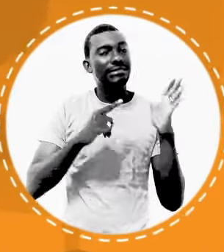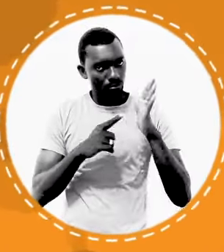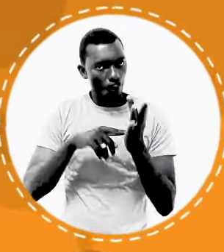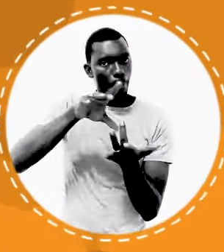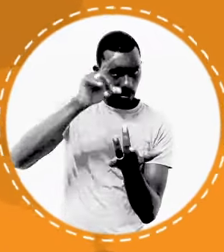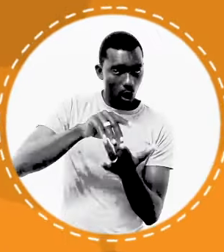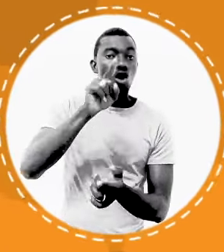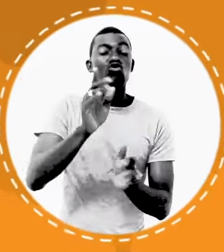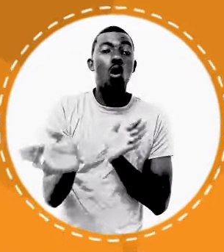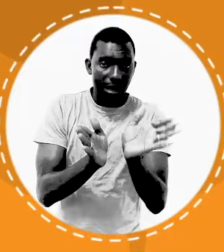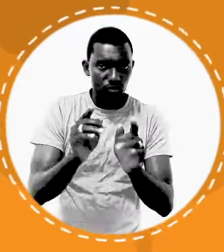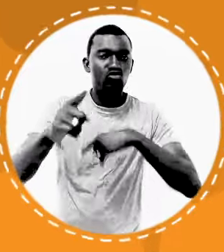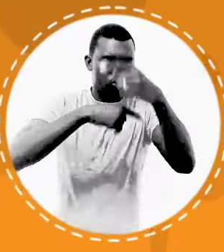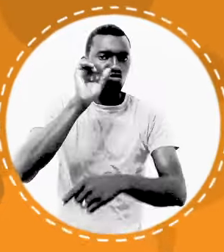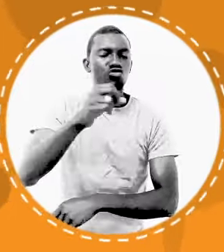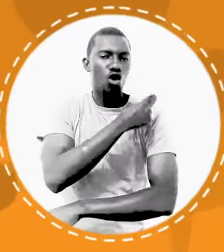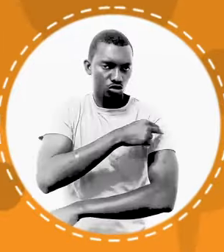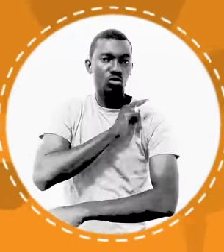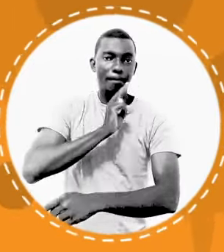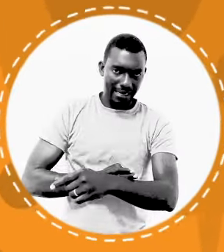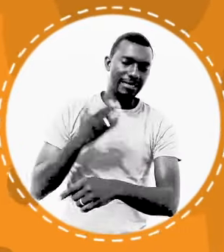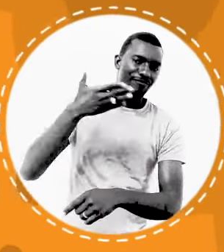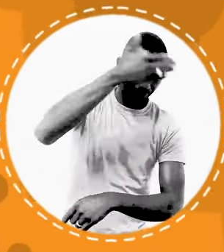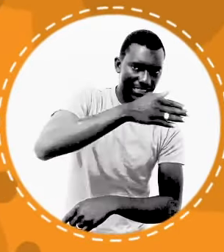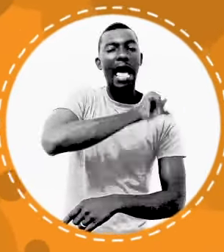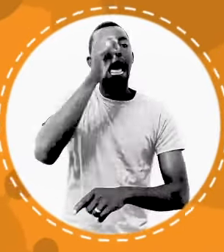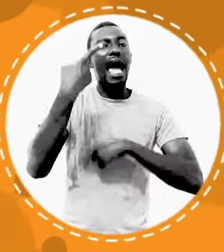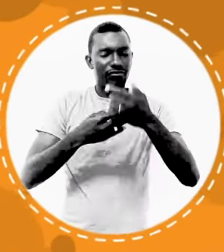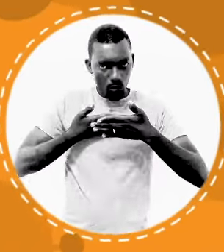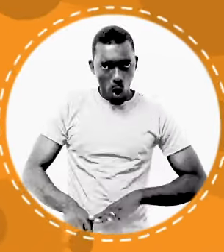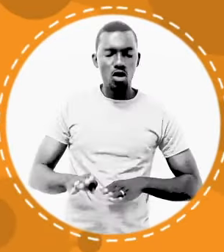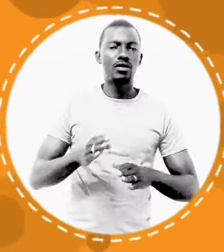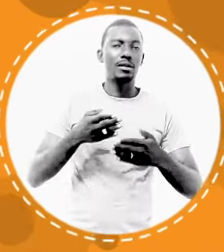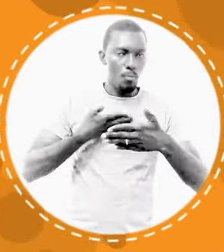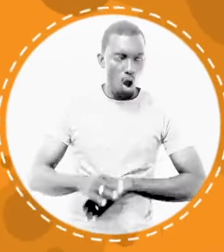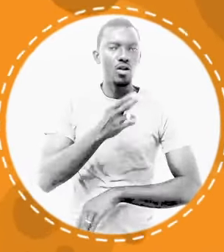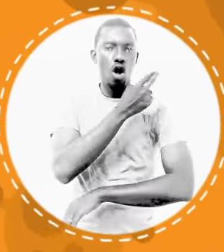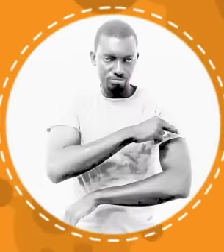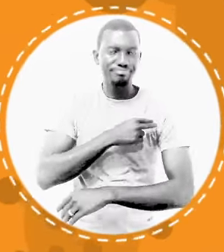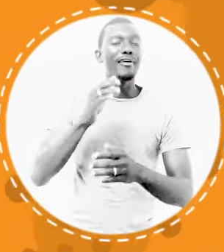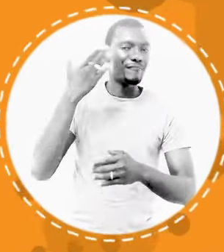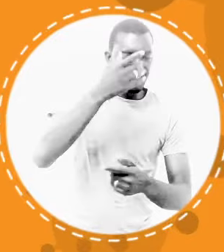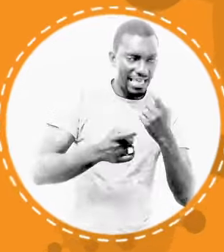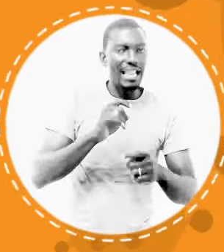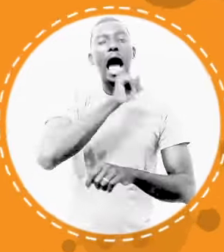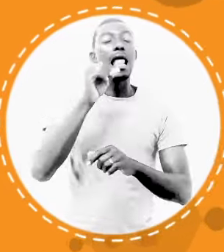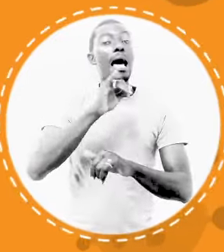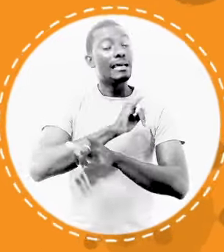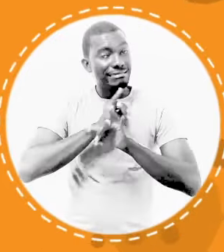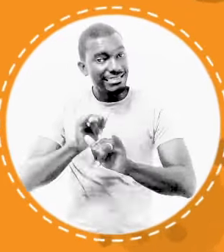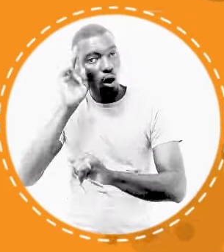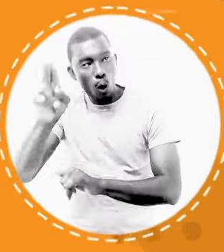notu 1025 te ayo patafusi. Koyote ilundong jude kagale lapinonka Wondondon 4.